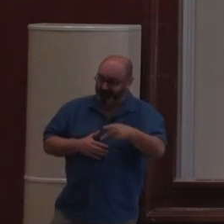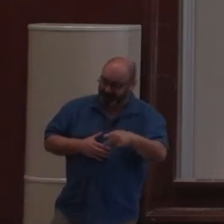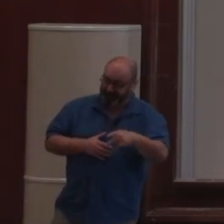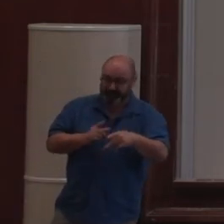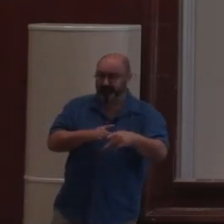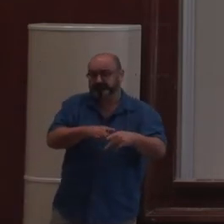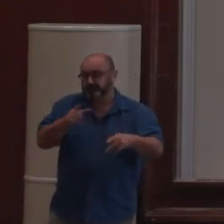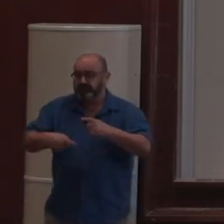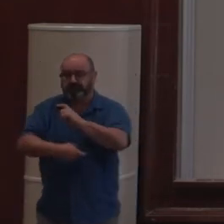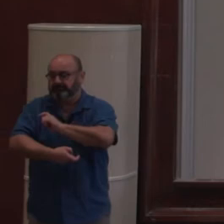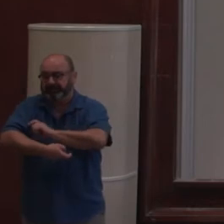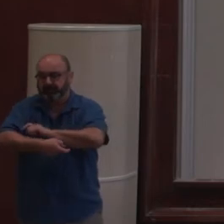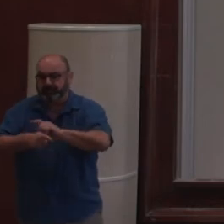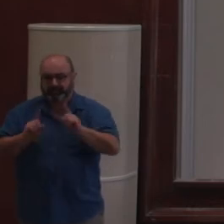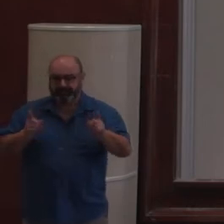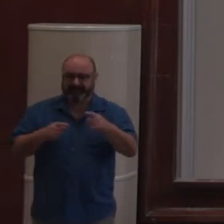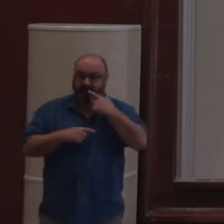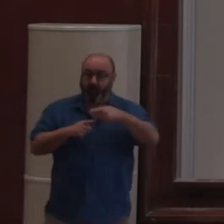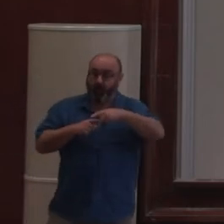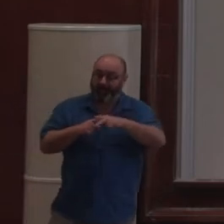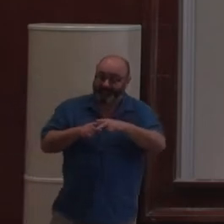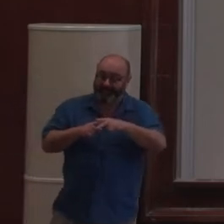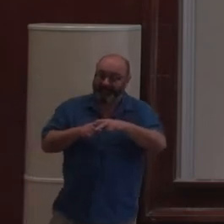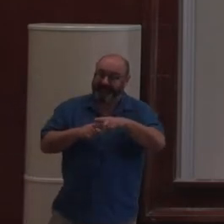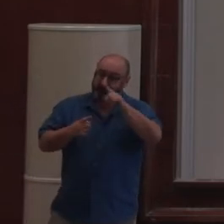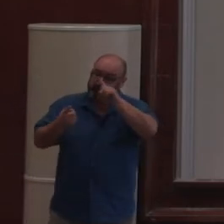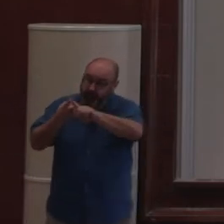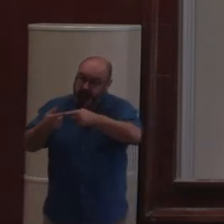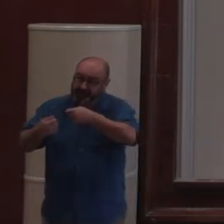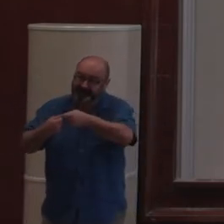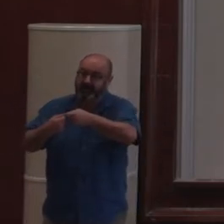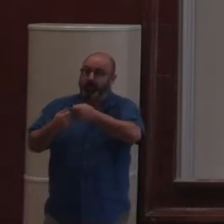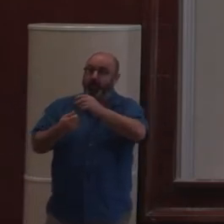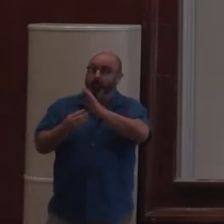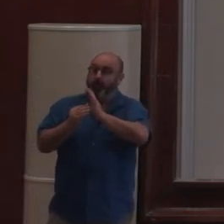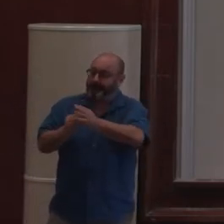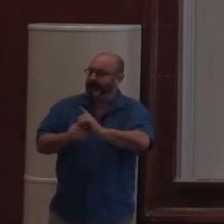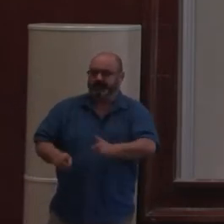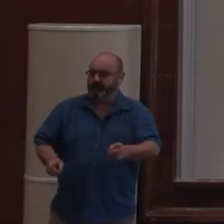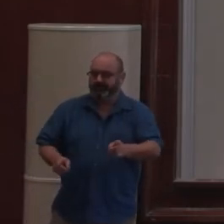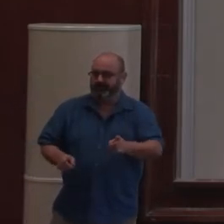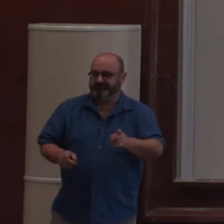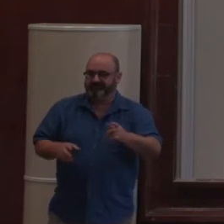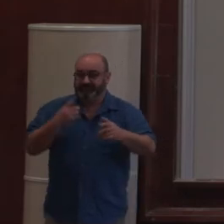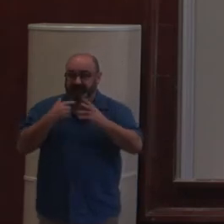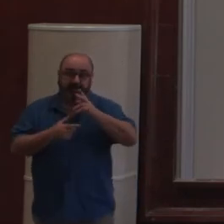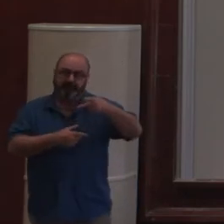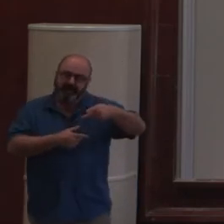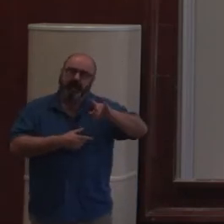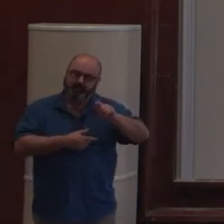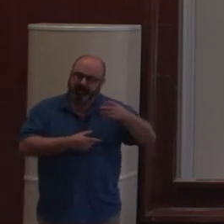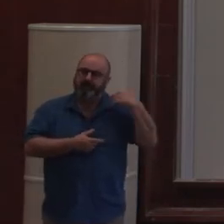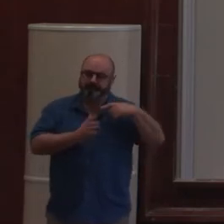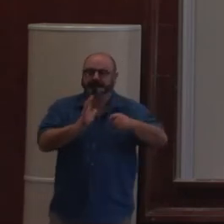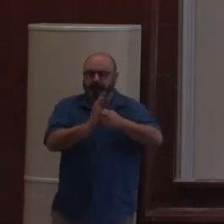chose de Python, est un outil pour le web, en tout cas pour les nouveautés en web. C'est-à-dire que PHP a eu un